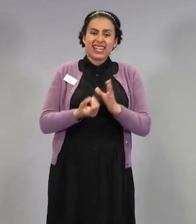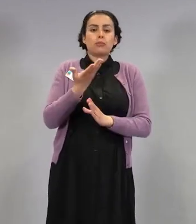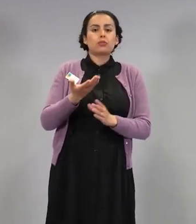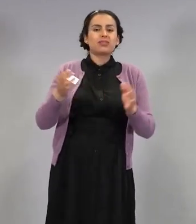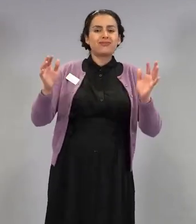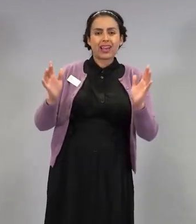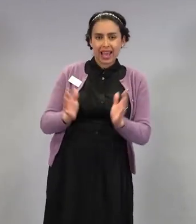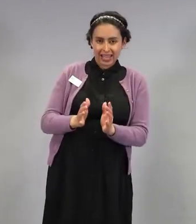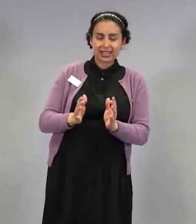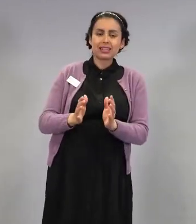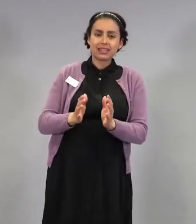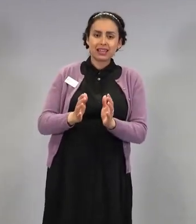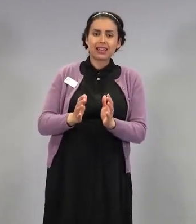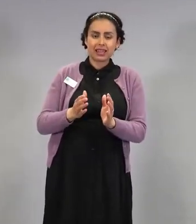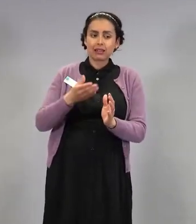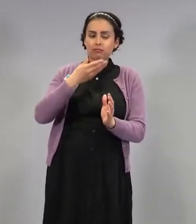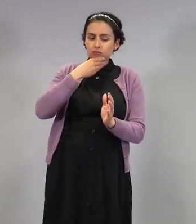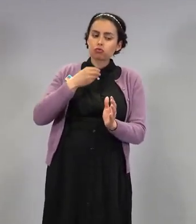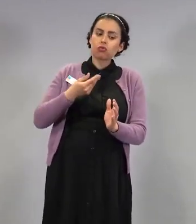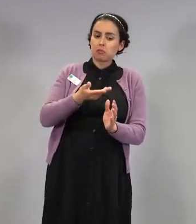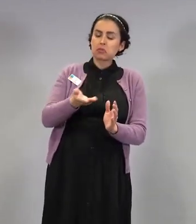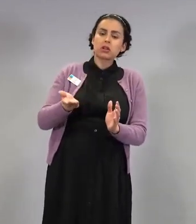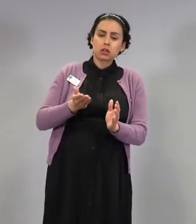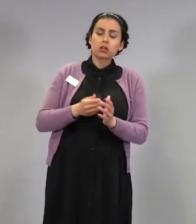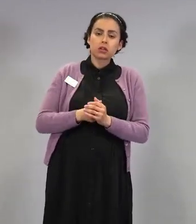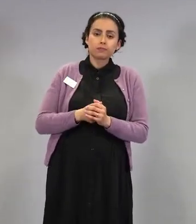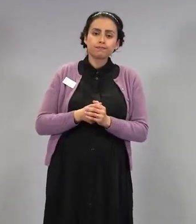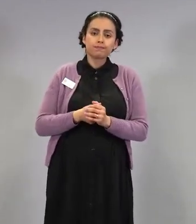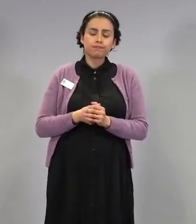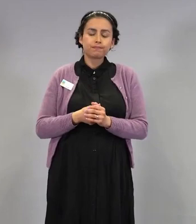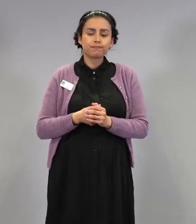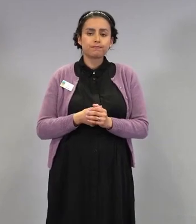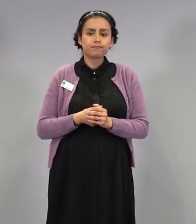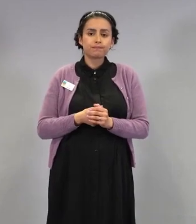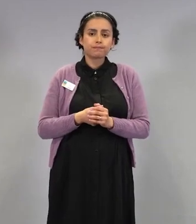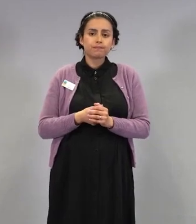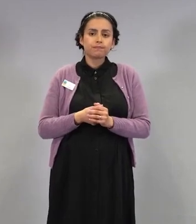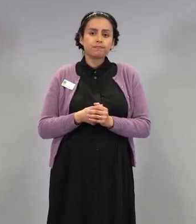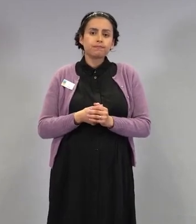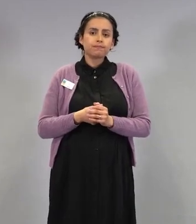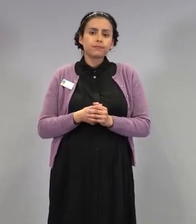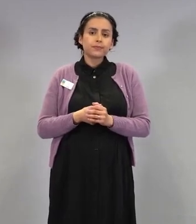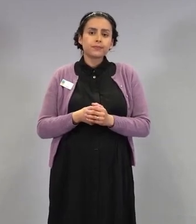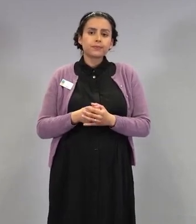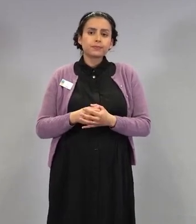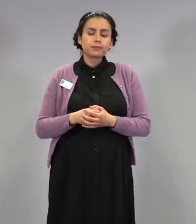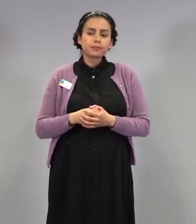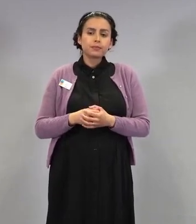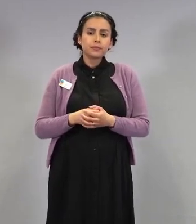nuoremmilla ikäryhmillä se haita, mitä me halutaan estää.